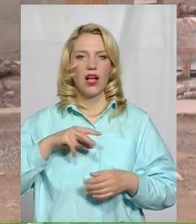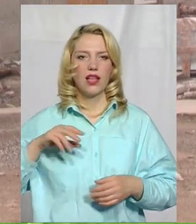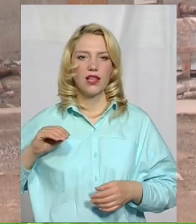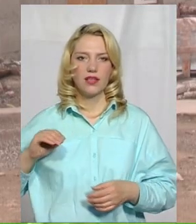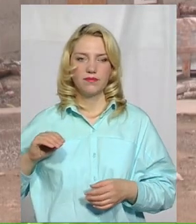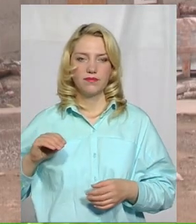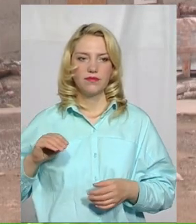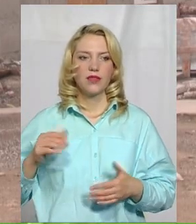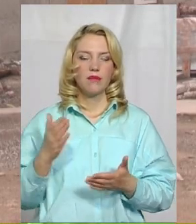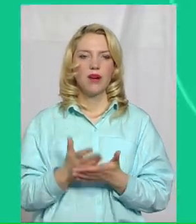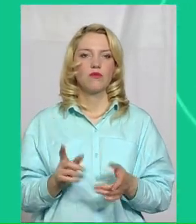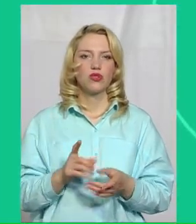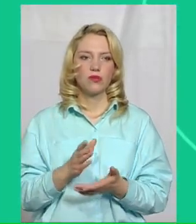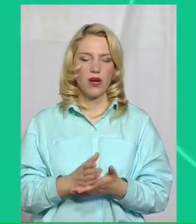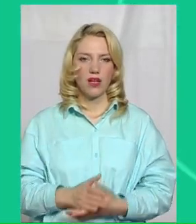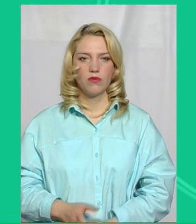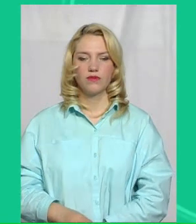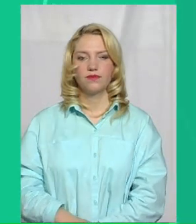маємо те, що маємо.